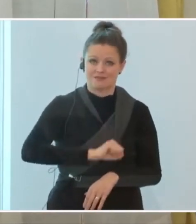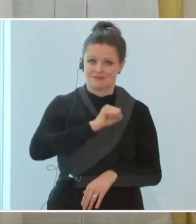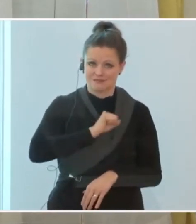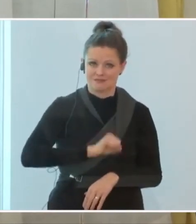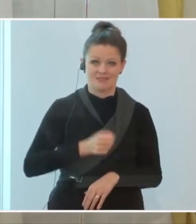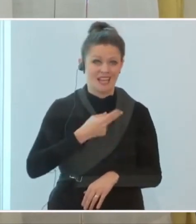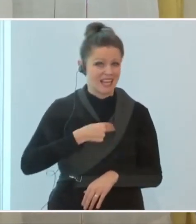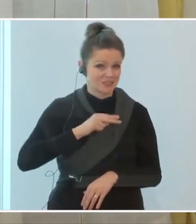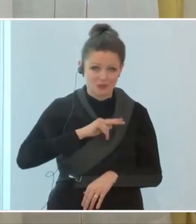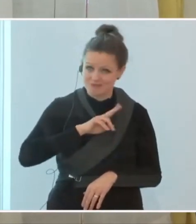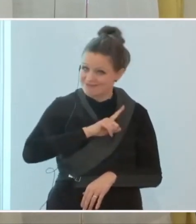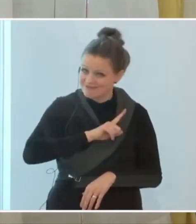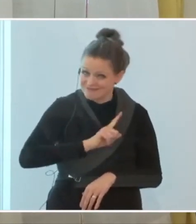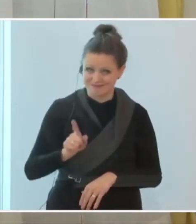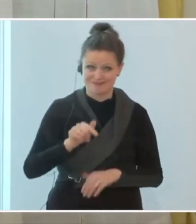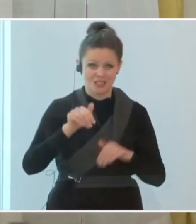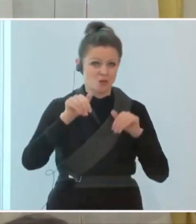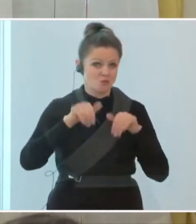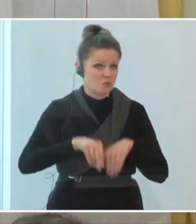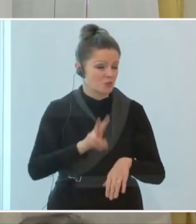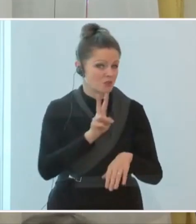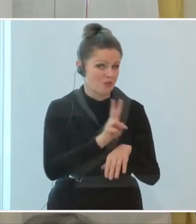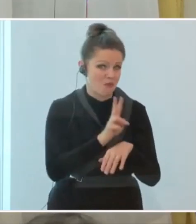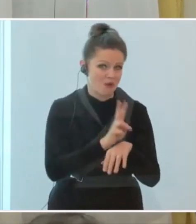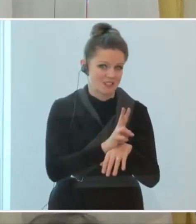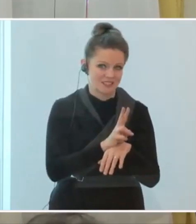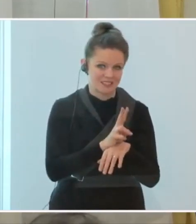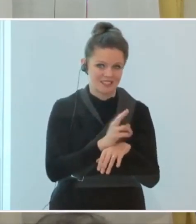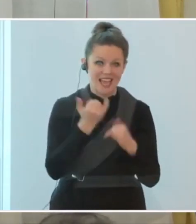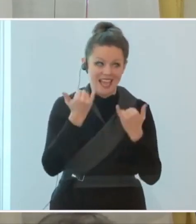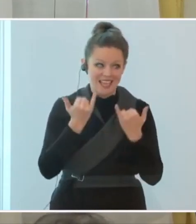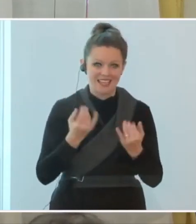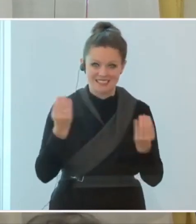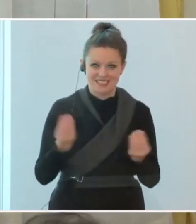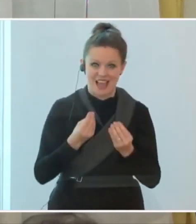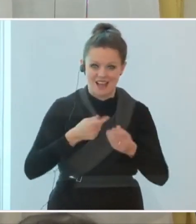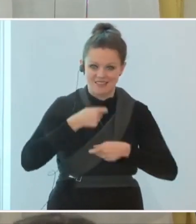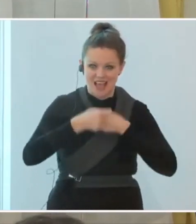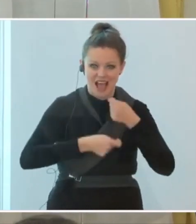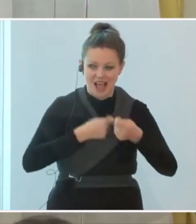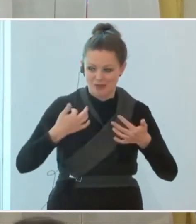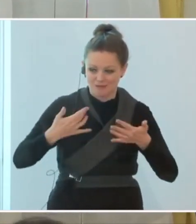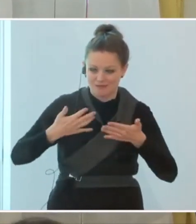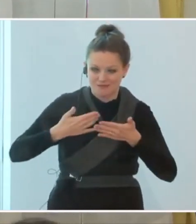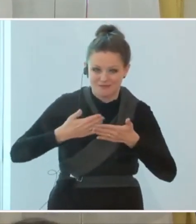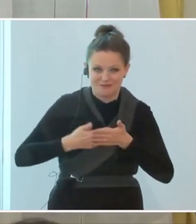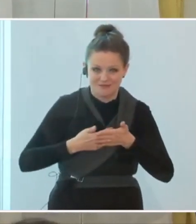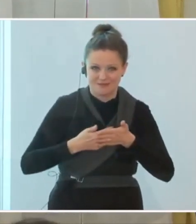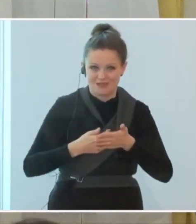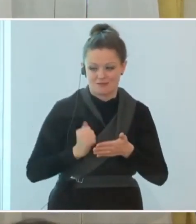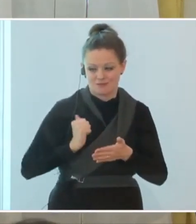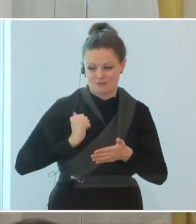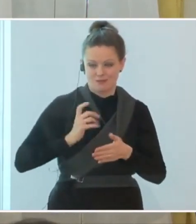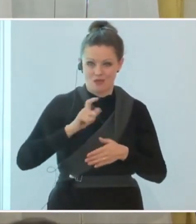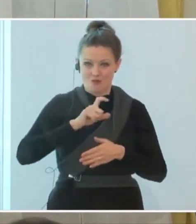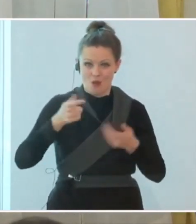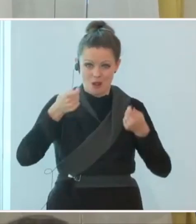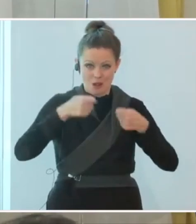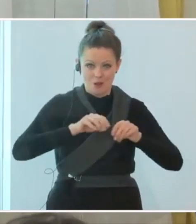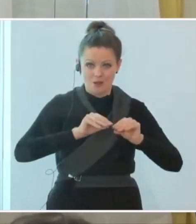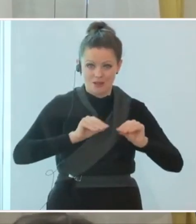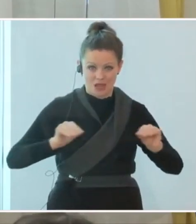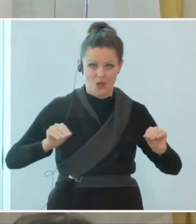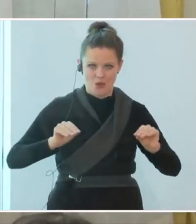Wir müssen schauen, dass wir dieses Kapital, das wir uns jetzt erarbeitet haben in den letzten Tagen und Wochen durch diesen Lockdown,